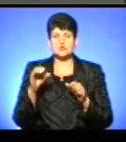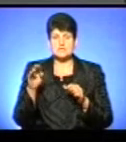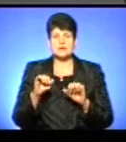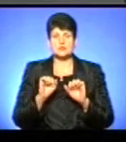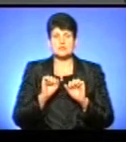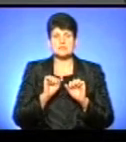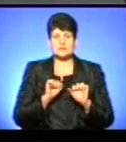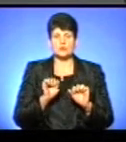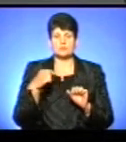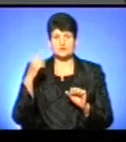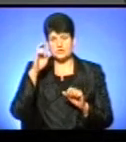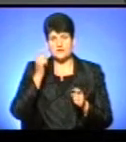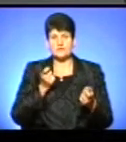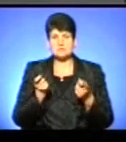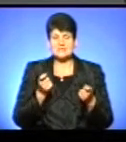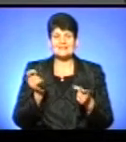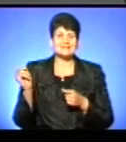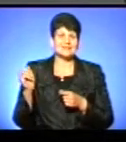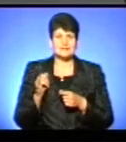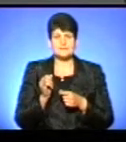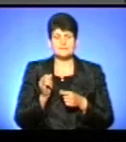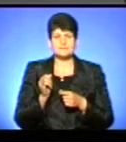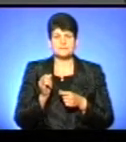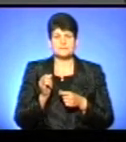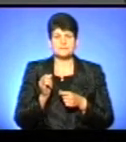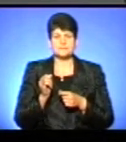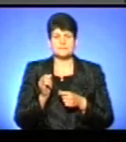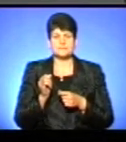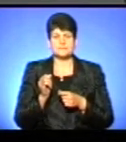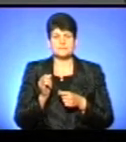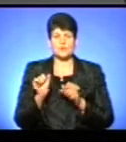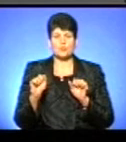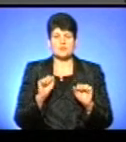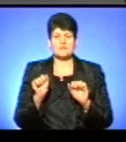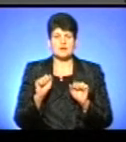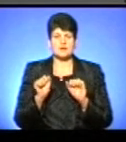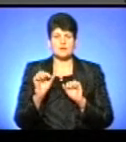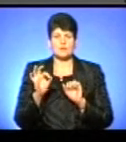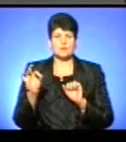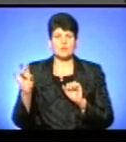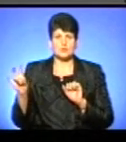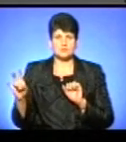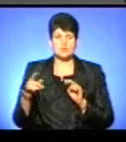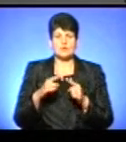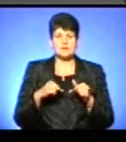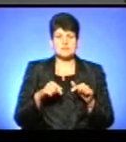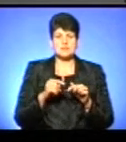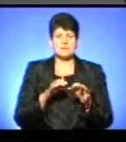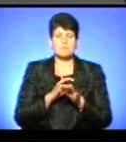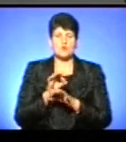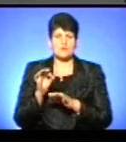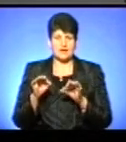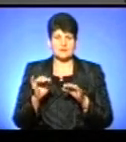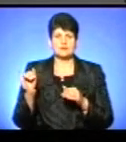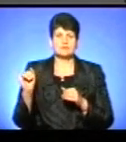захисту, обласною державною адміністрацією з управлінням ООН, з реалізацією проєктів.